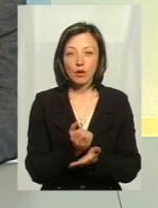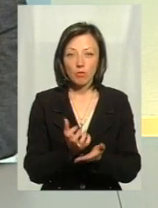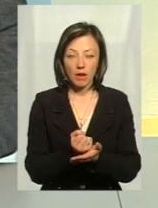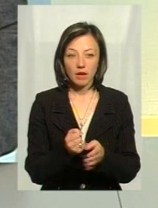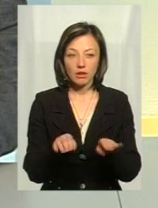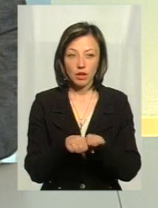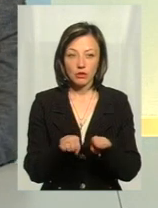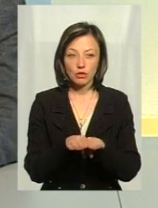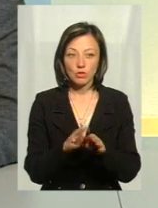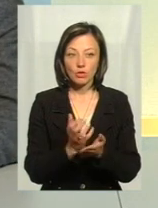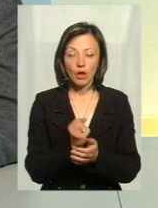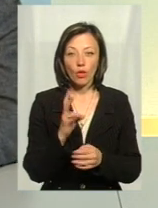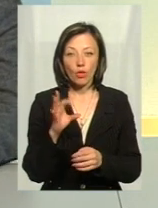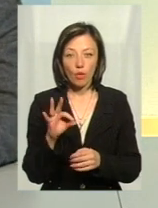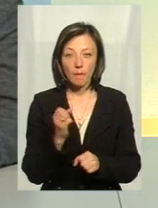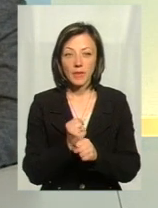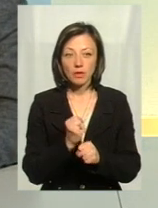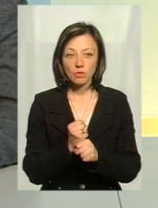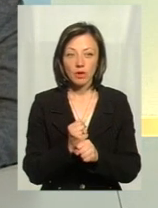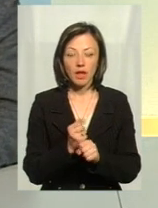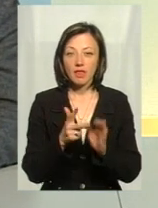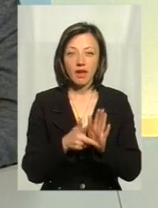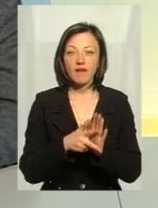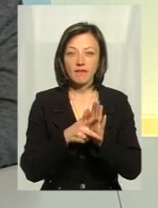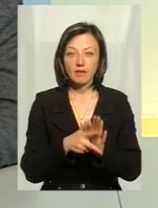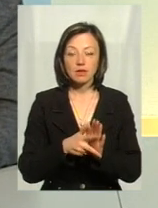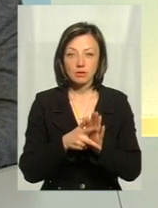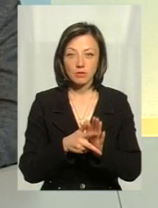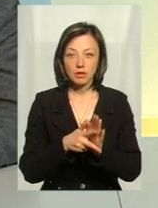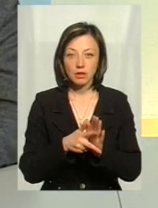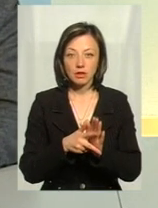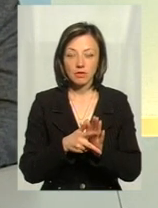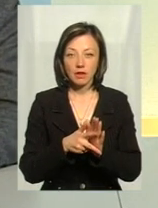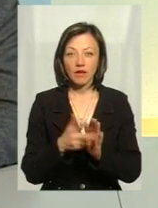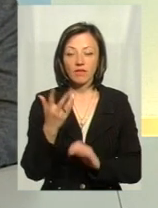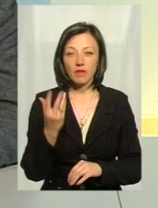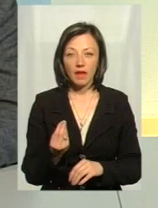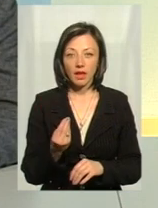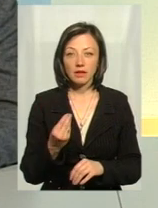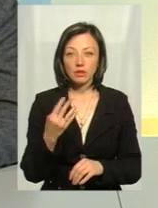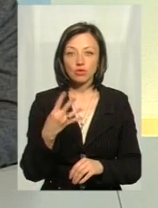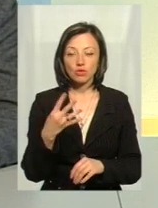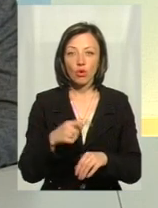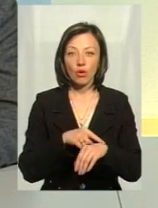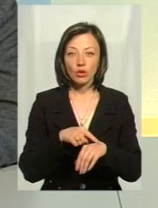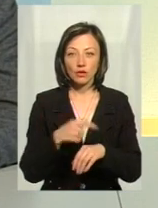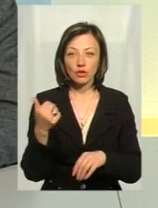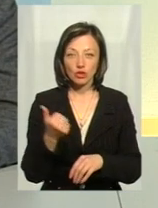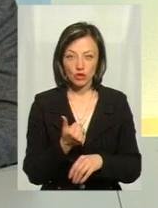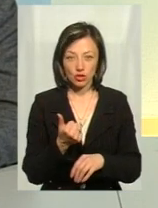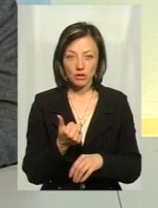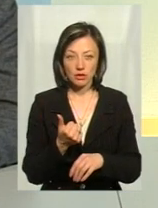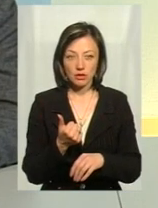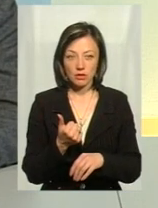начебто він заробляє. Но він працює не 8 годин в день і 41 в тиждень, а